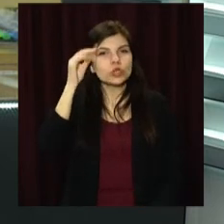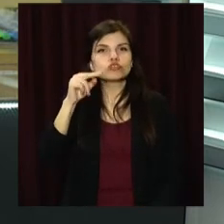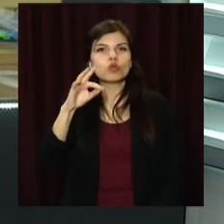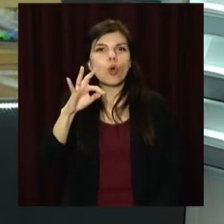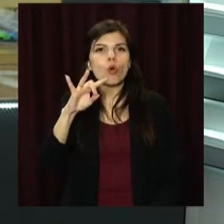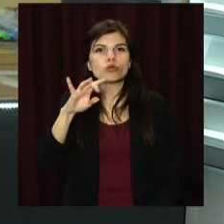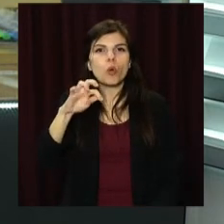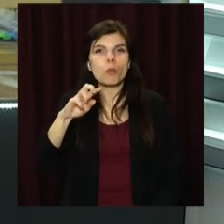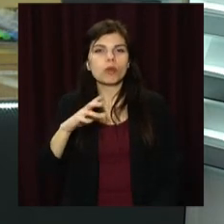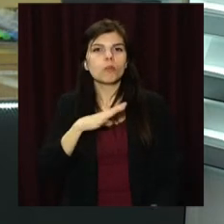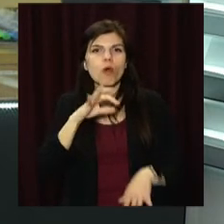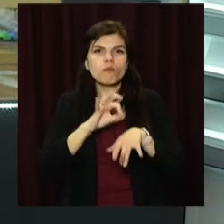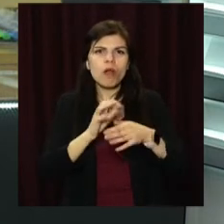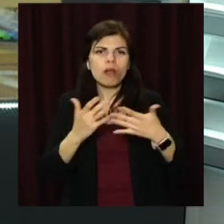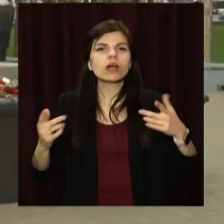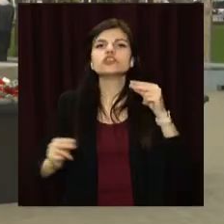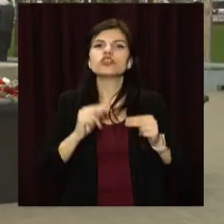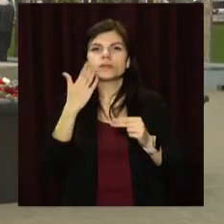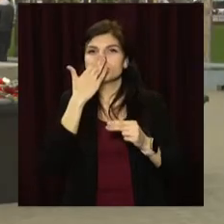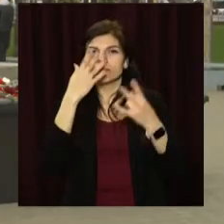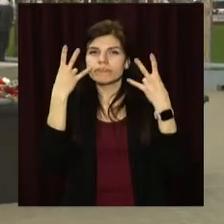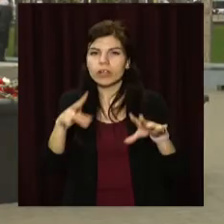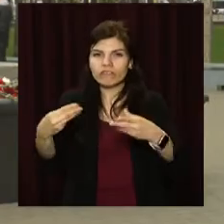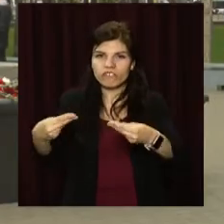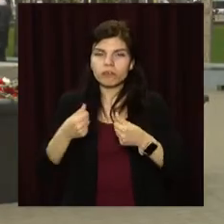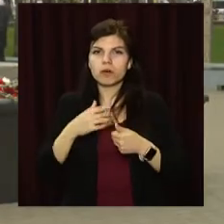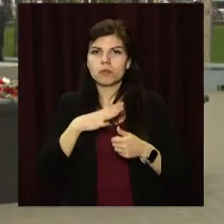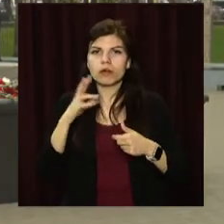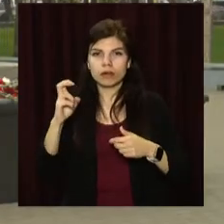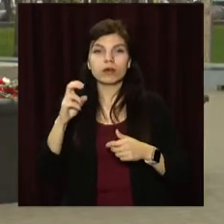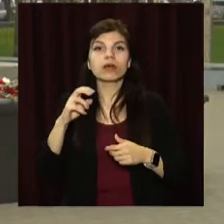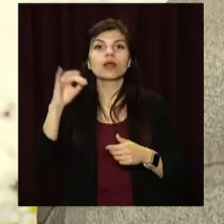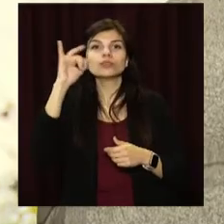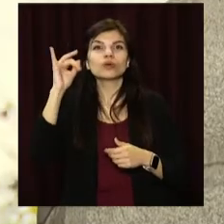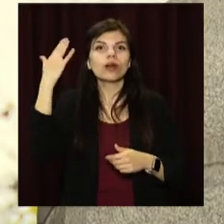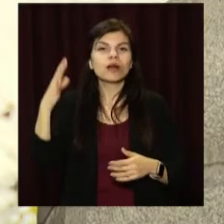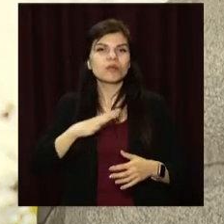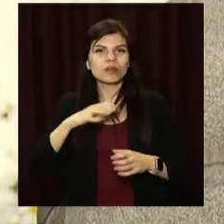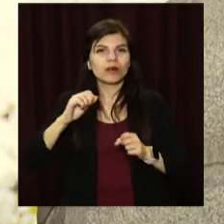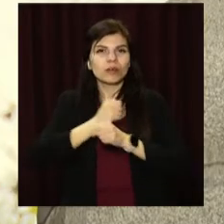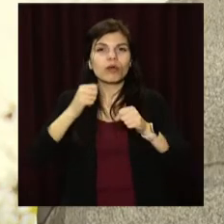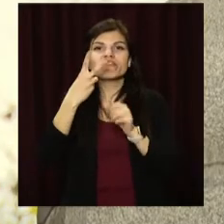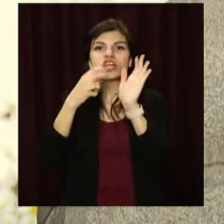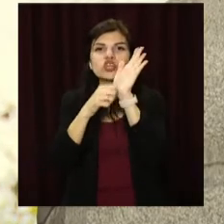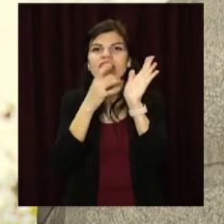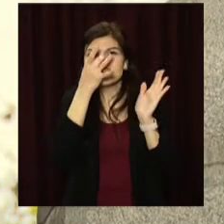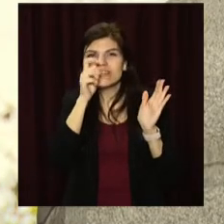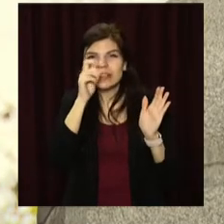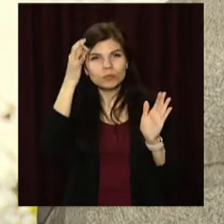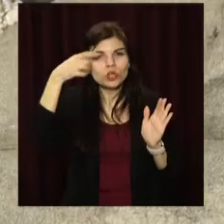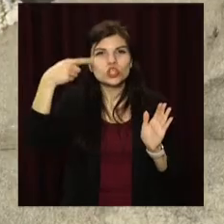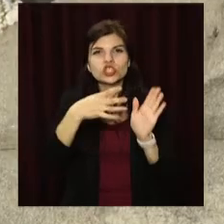Вони помирали від різних хвороб через радіаційне опромінення. Одна з найбільших аварій в історії людства трапилася 26 квітня